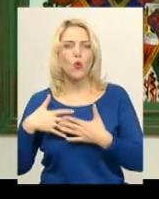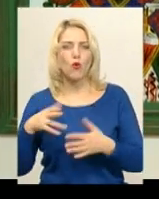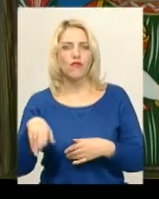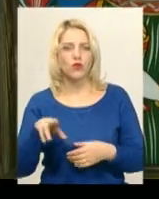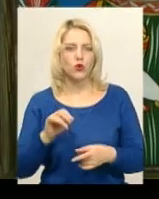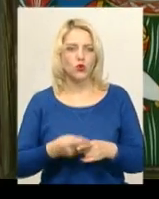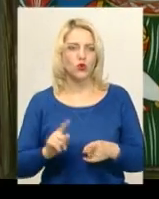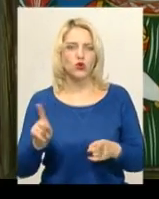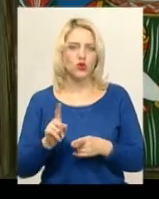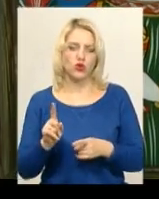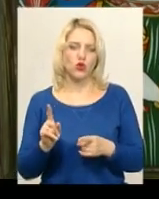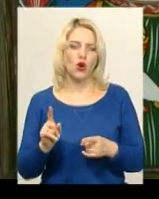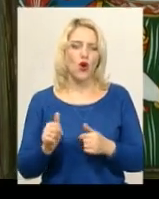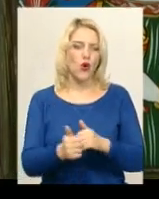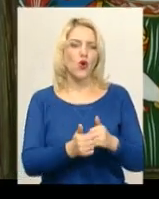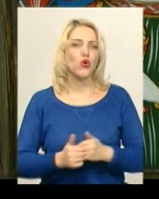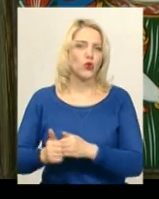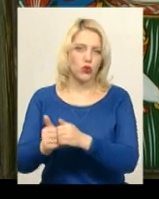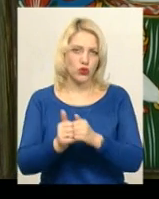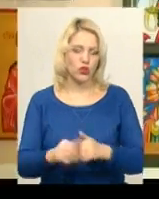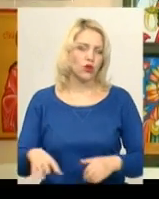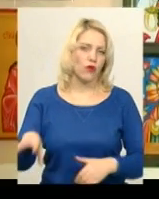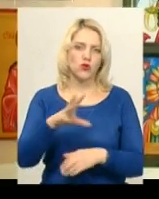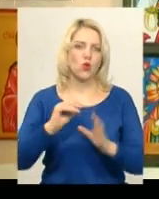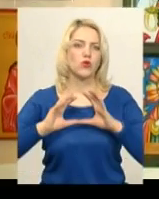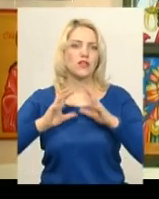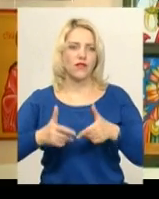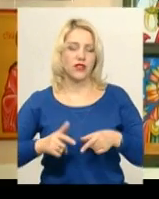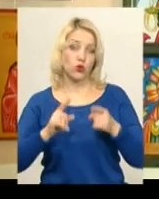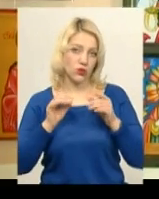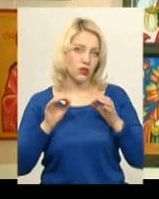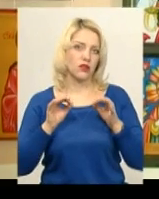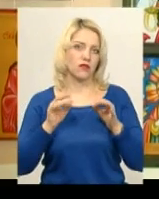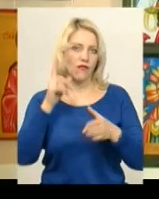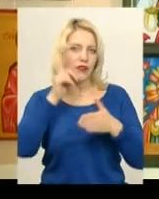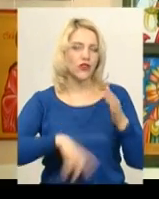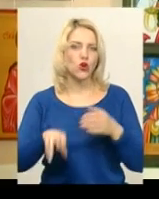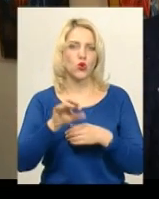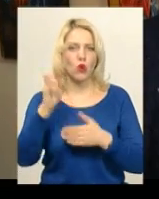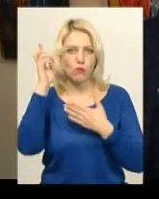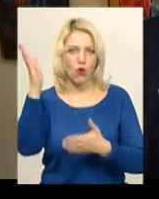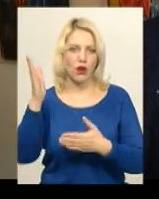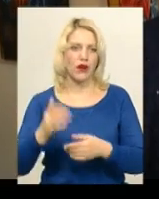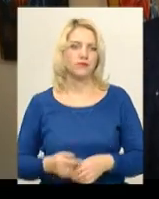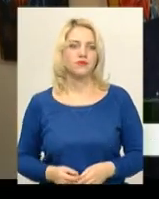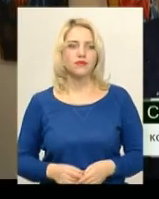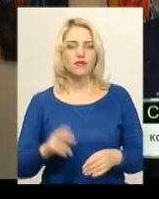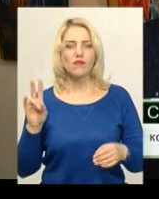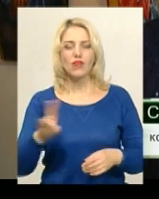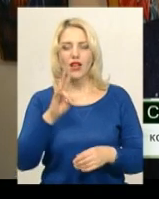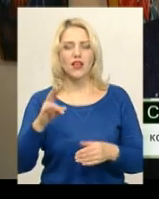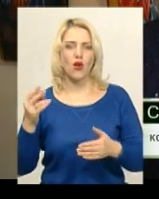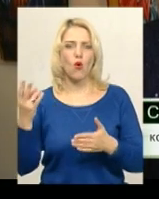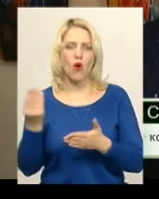того, що оточує, до всього світу. Ну і, звичайно ж, віру до Бога. В ній все. Ікона на склі, або ж